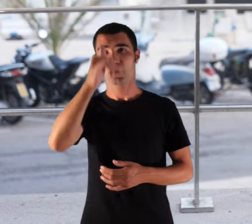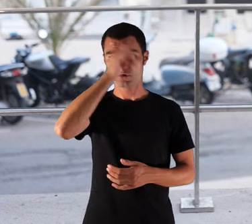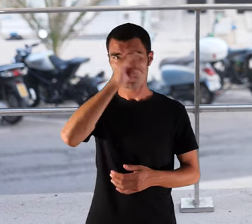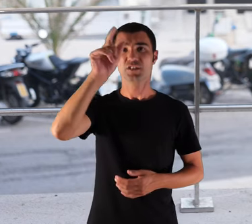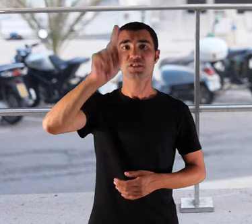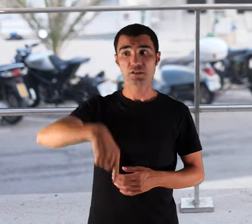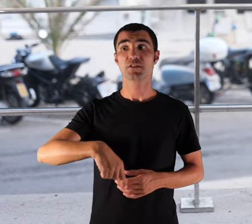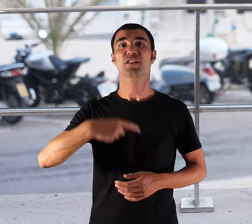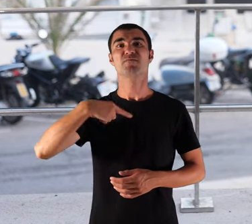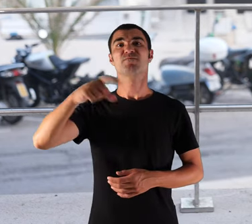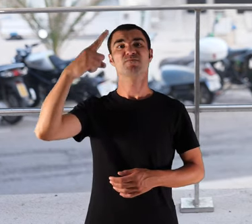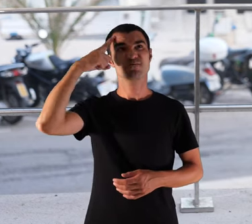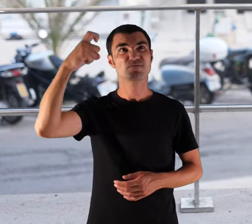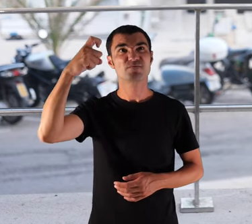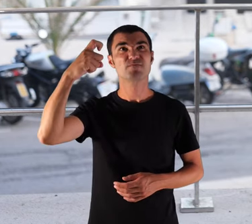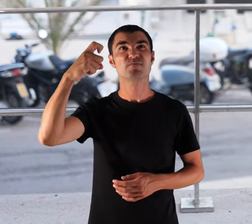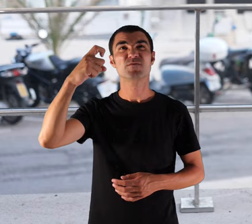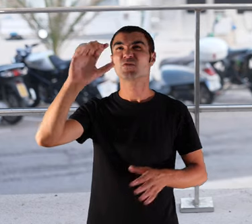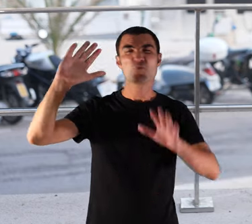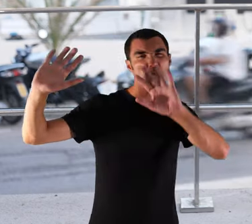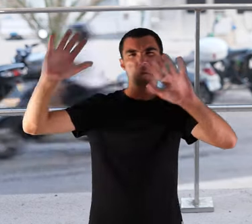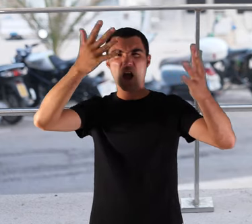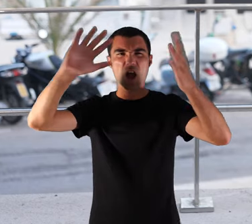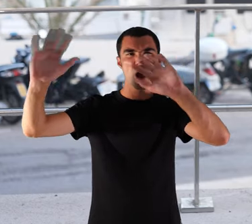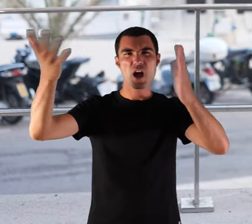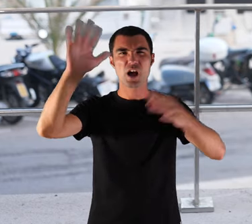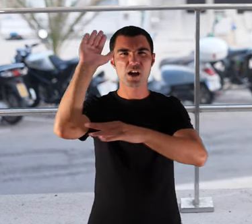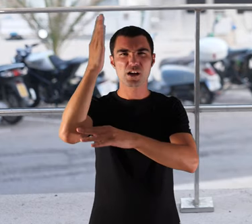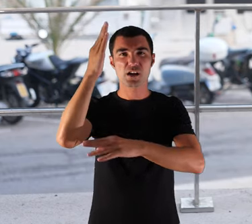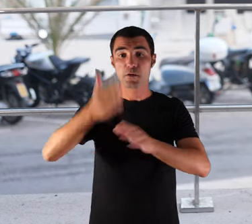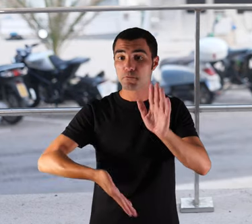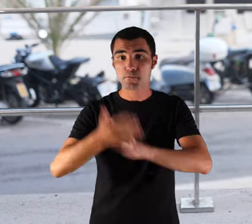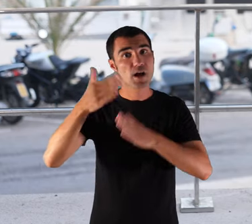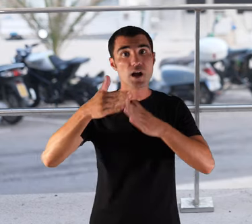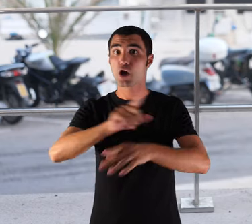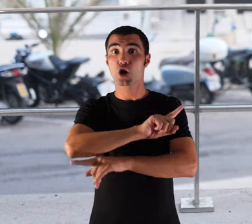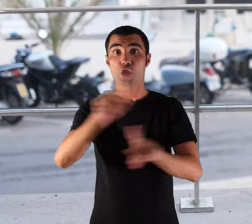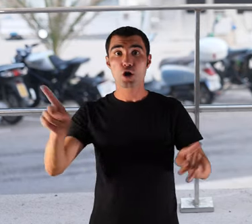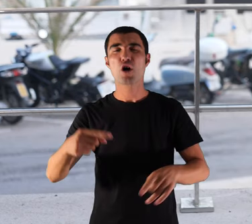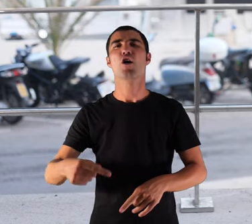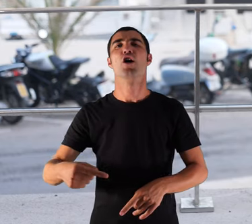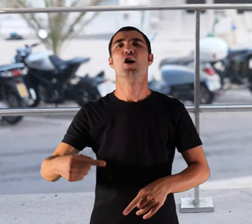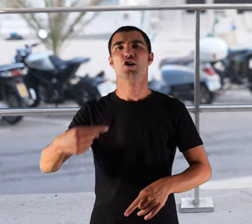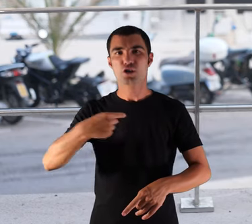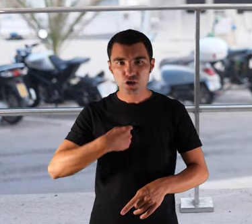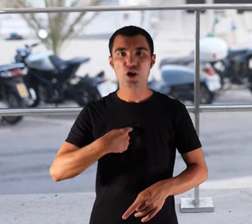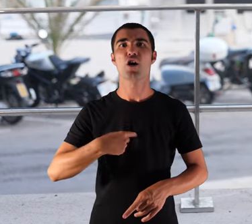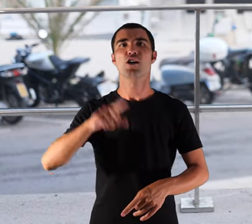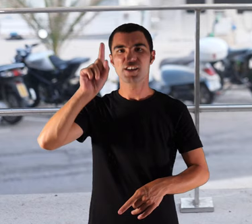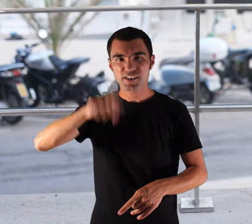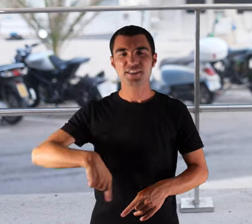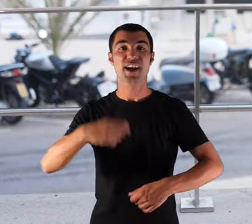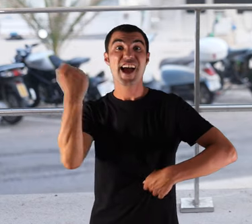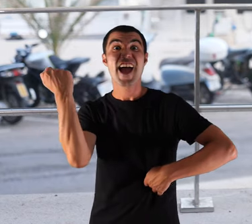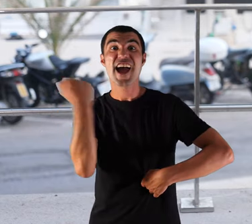me'n record que com que feia molt de mal temps que jo t'he dit que les barques no sortien hasta de vegades, per a Nadal, el dia de